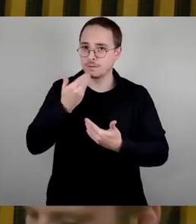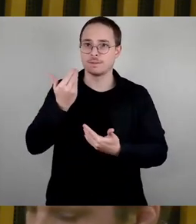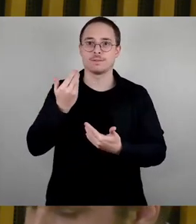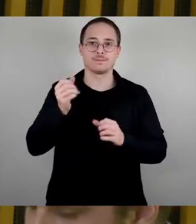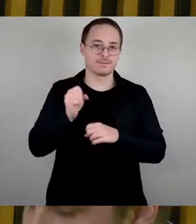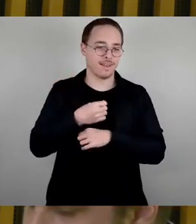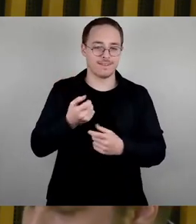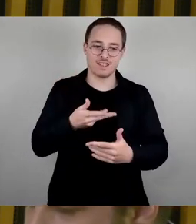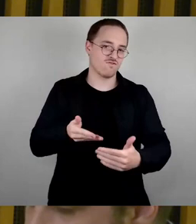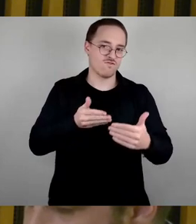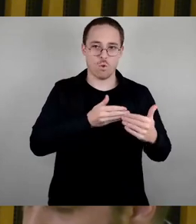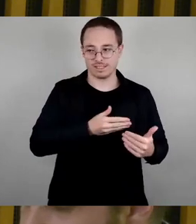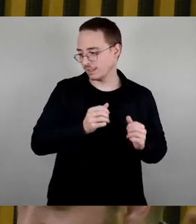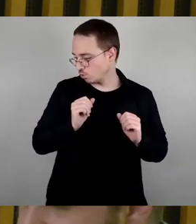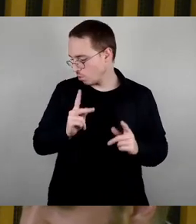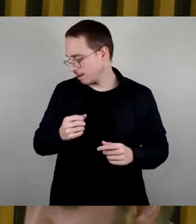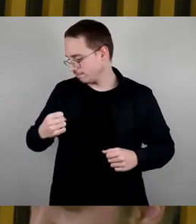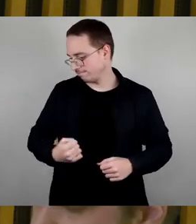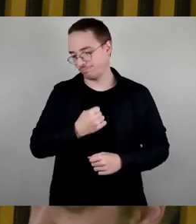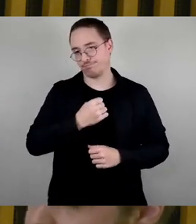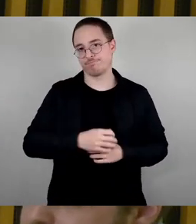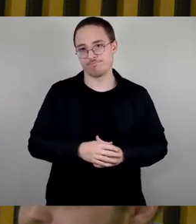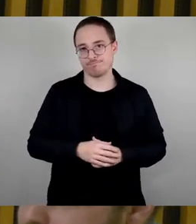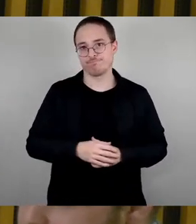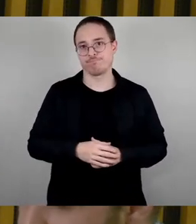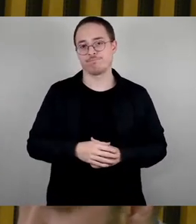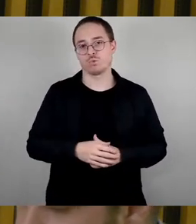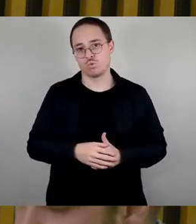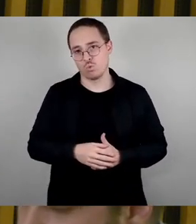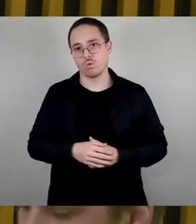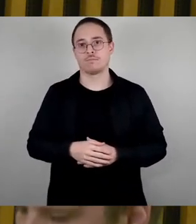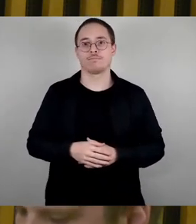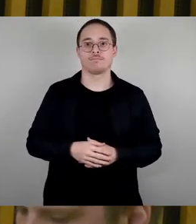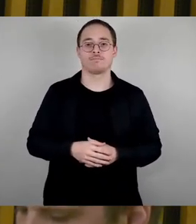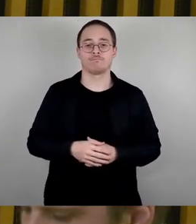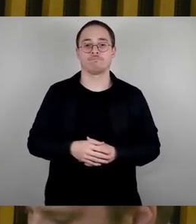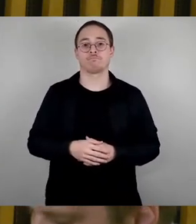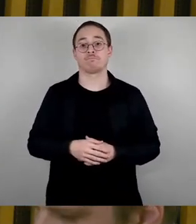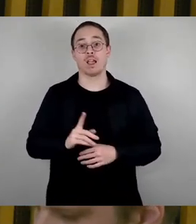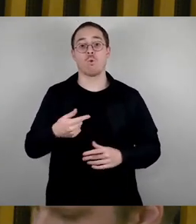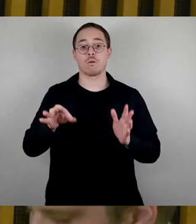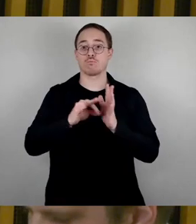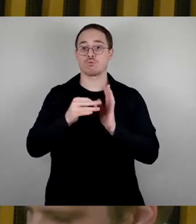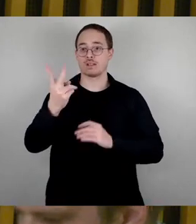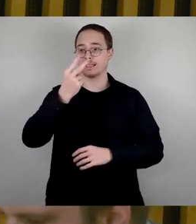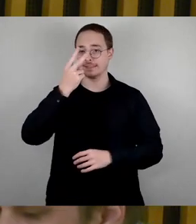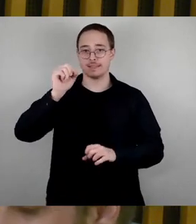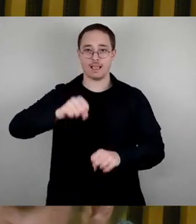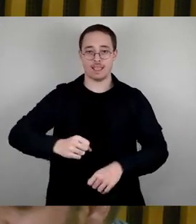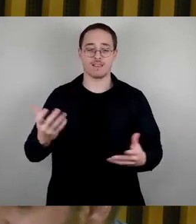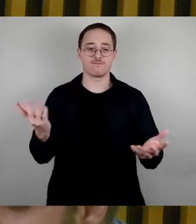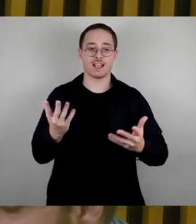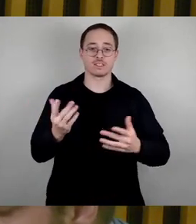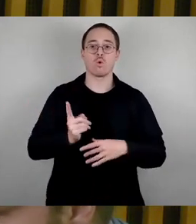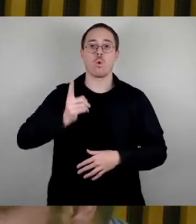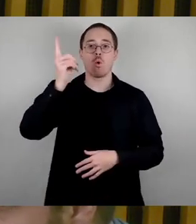schon längst beraten und beschlossen haben können. Das sehen Sie auch in Punkt 3, wo wir dem Oberbürgermeister eine